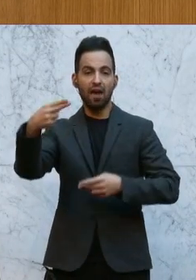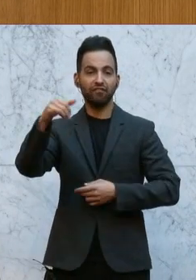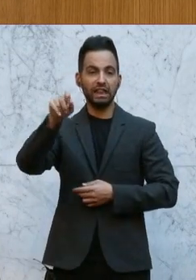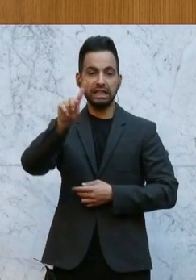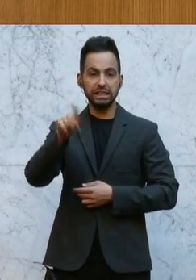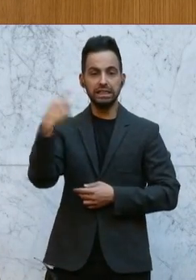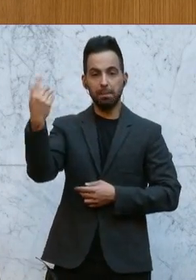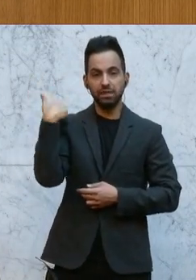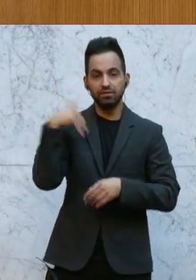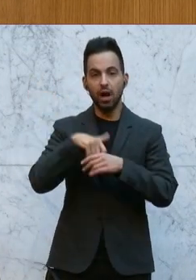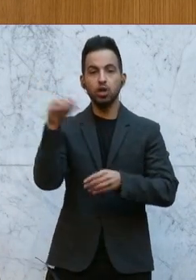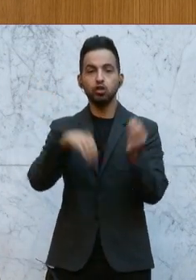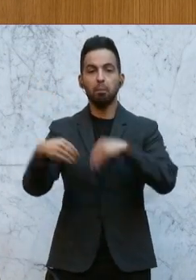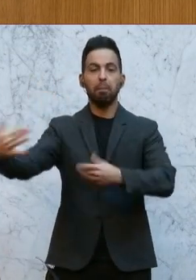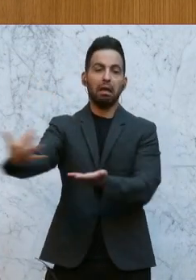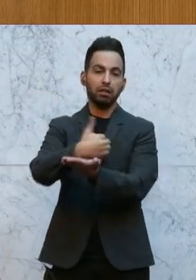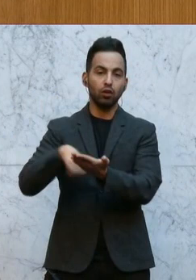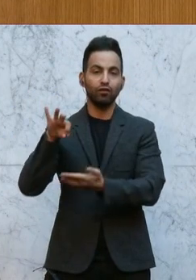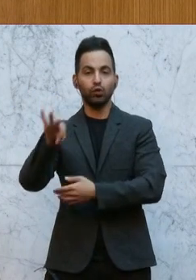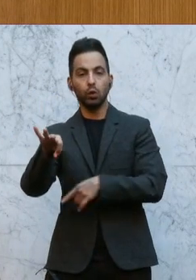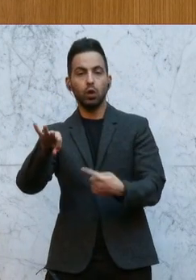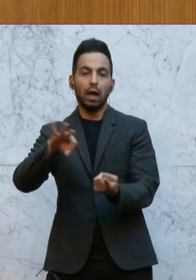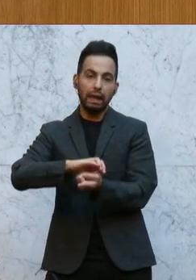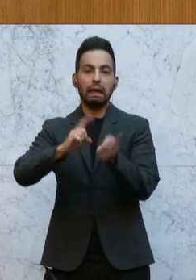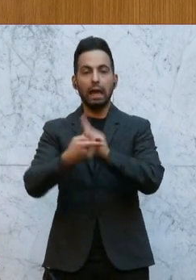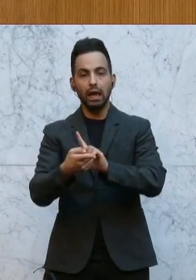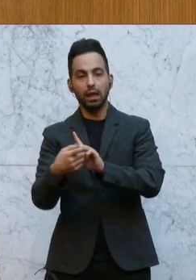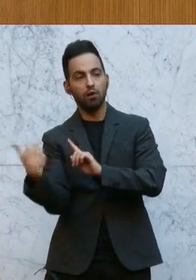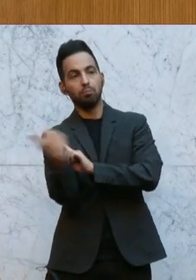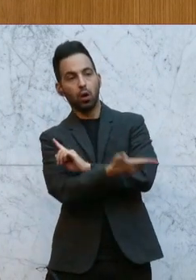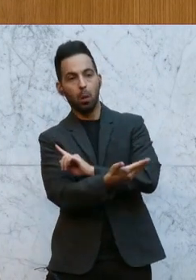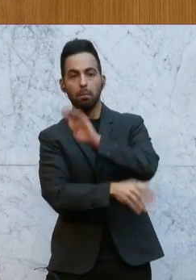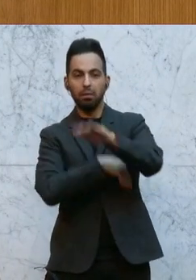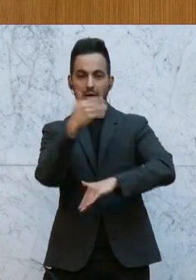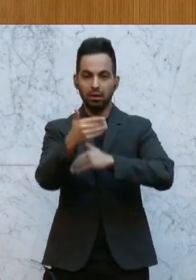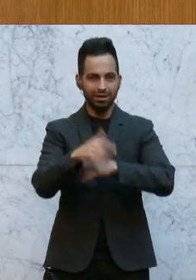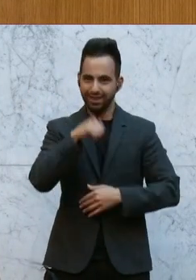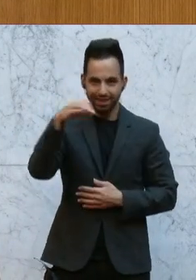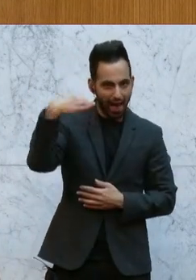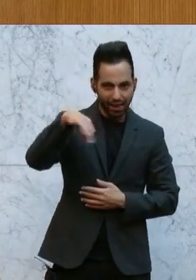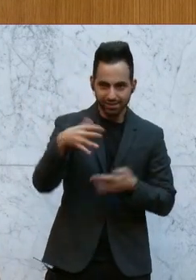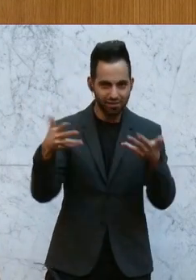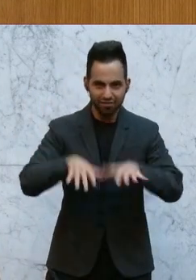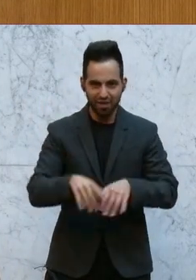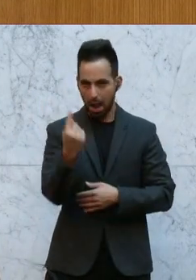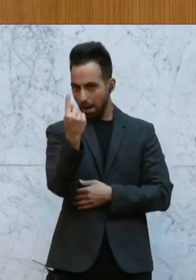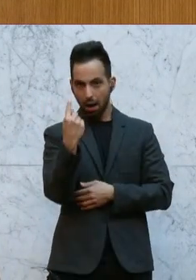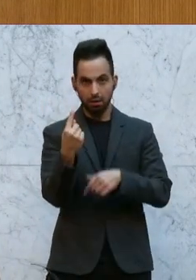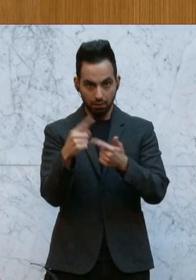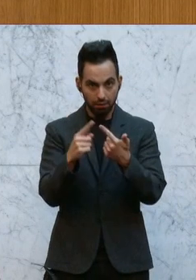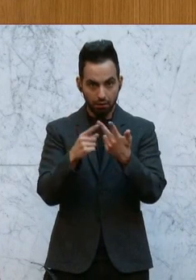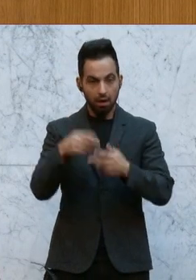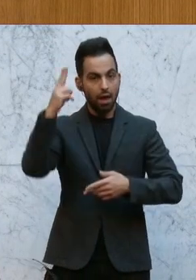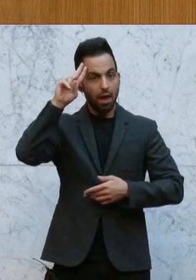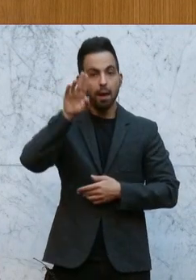Spenden geworben. Da ist man ihm heute entgegengekommen. Es war überhaupt kein Einzelfall. Genau dieselbe Geschichte könnten wir mit dem Herrn